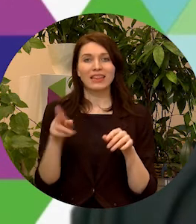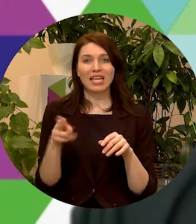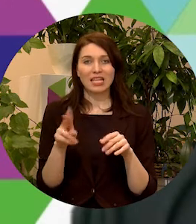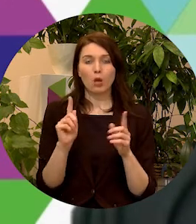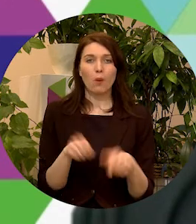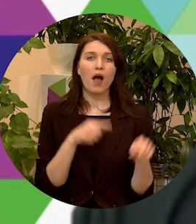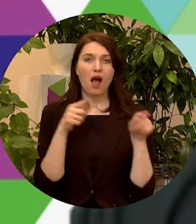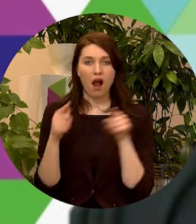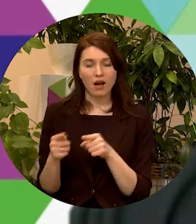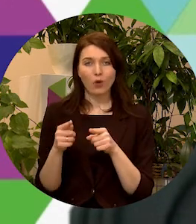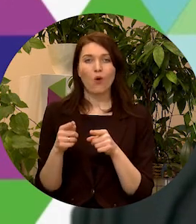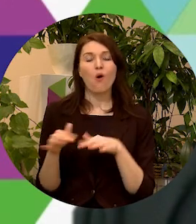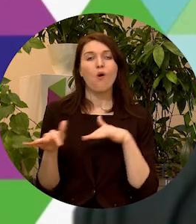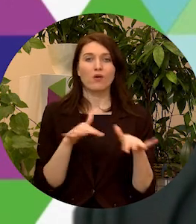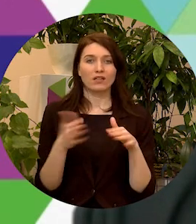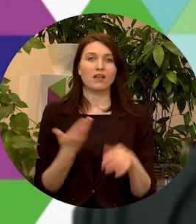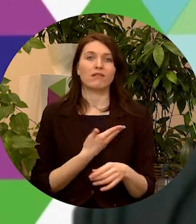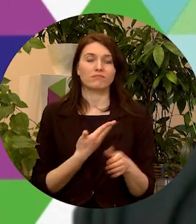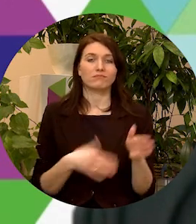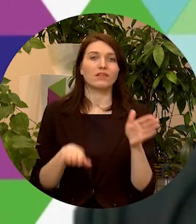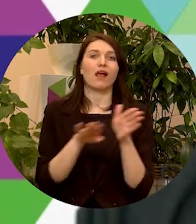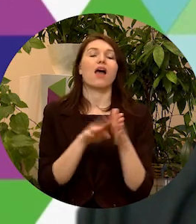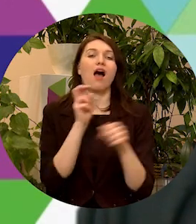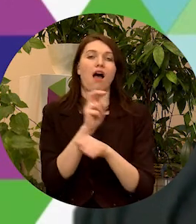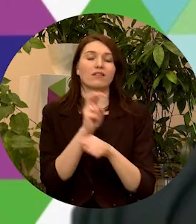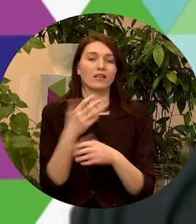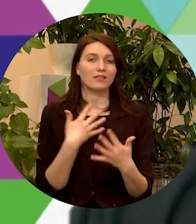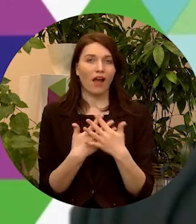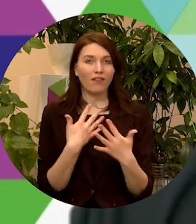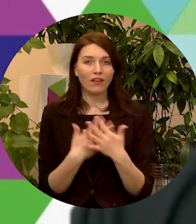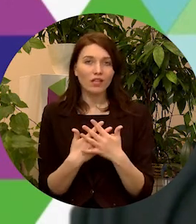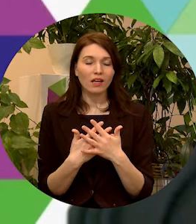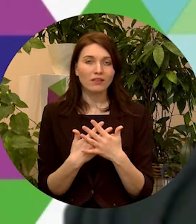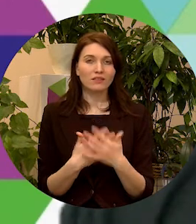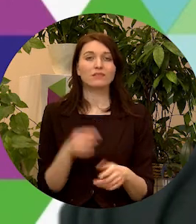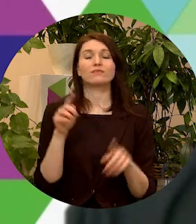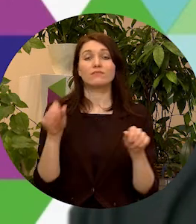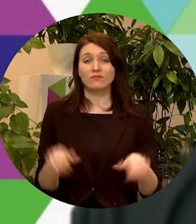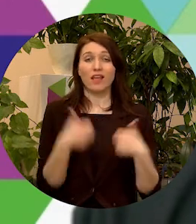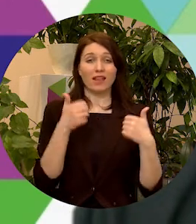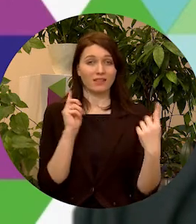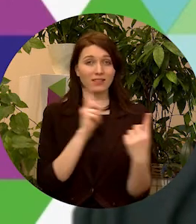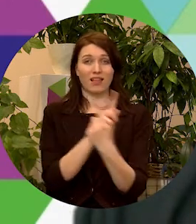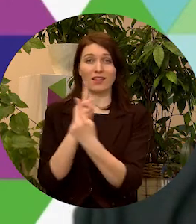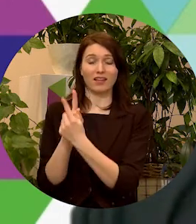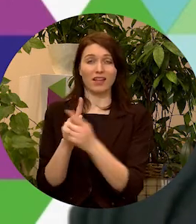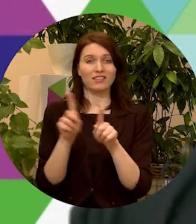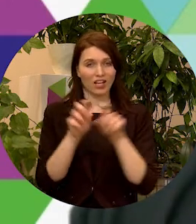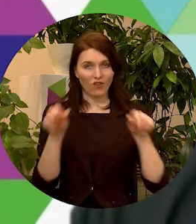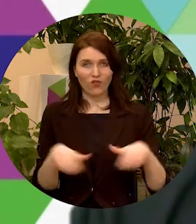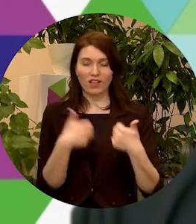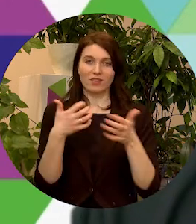organizēt klātienas aktivitātes, jeb reizē satikties un reizē arī